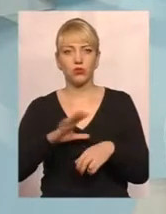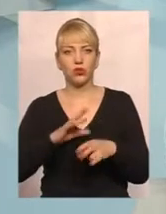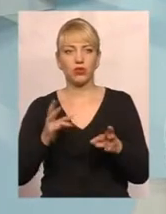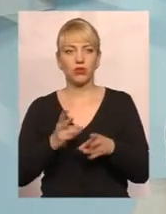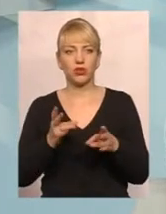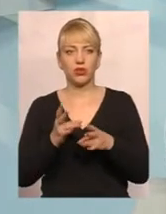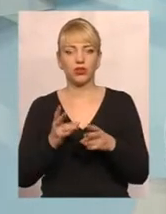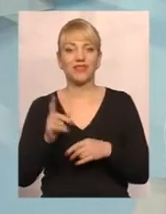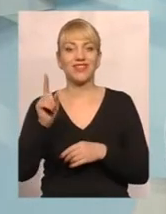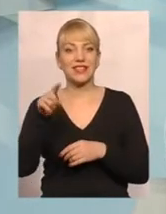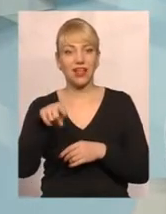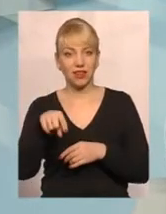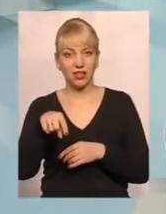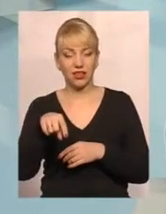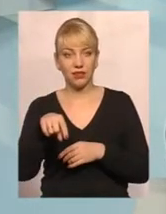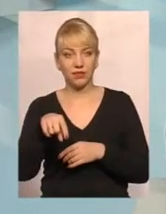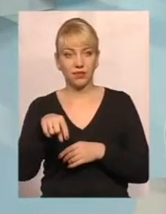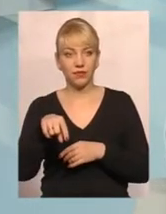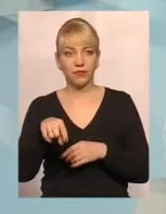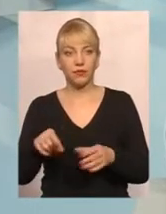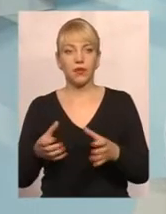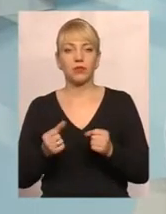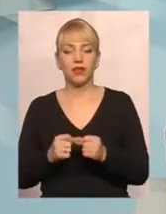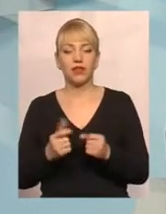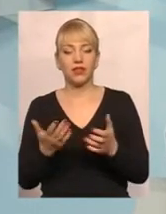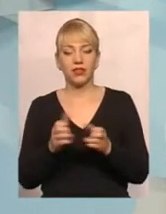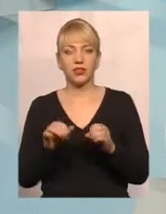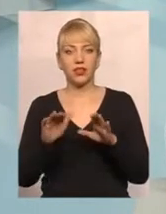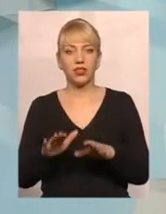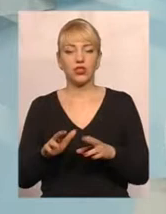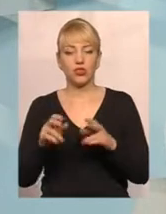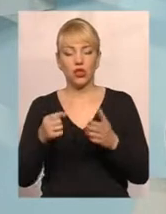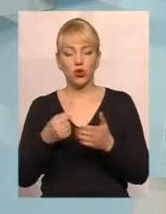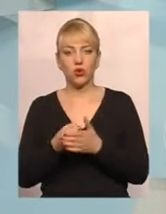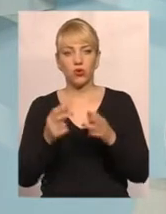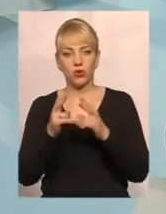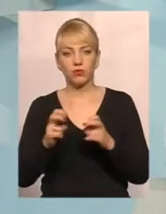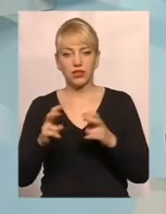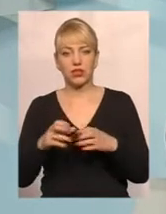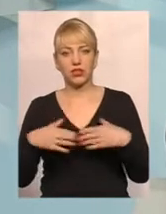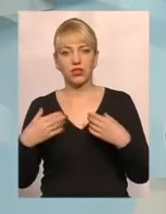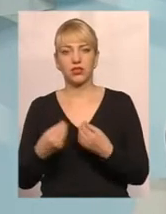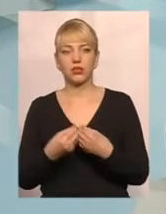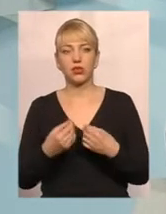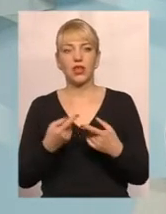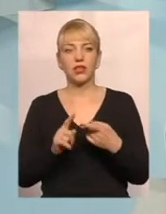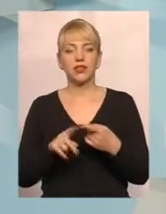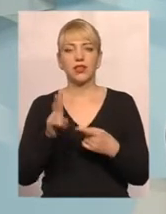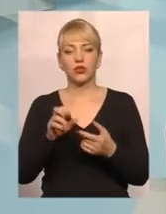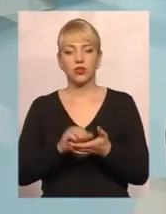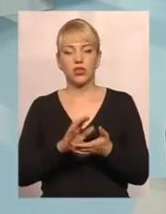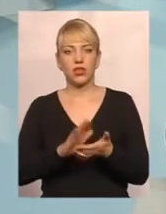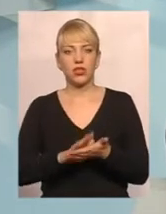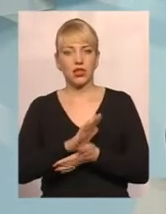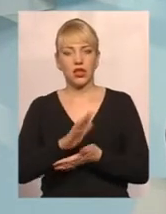все-таки прийняти певне рішення, дообстежити сім'ю, можливо, хтось із тих, які зареєстровані, не